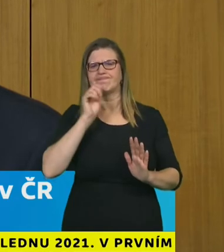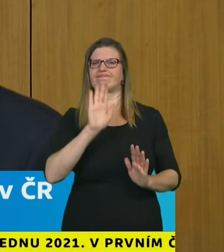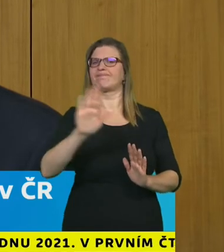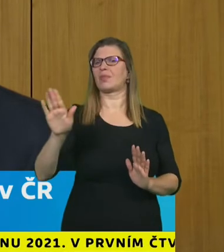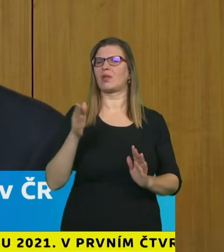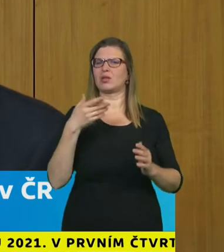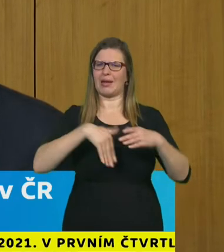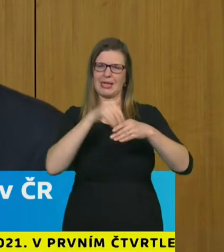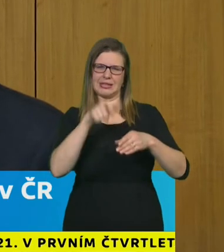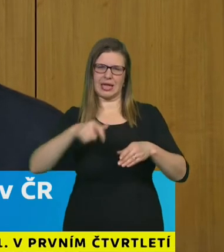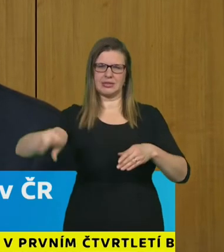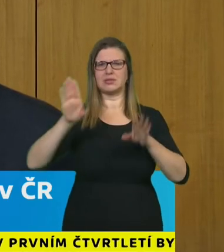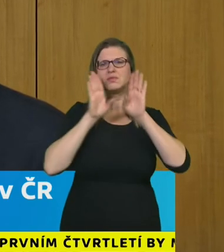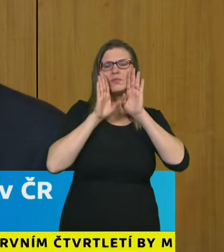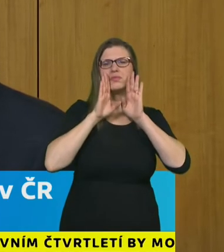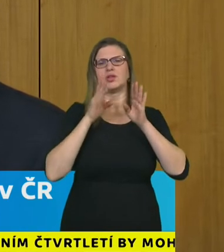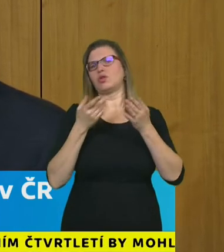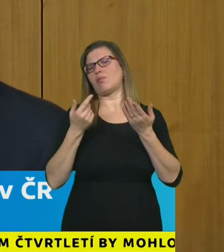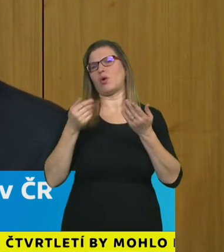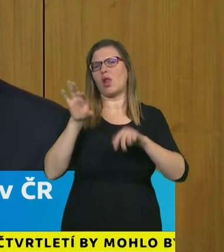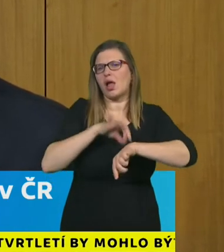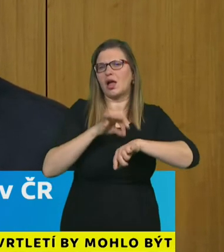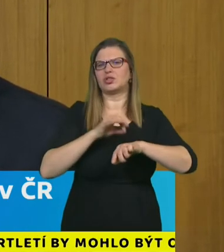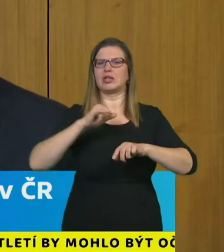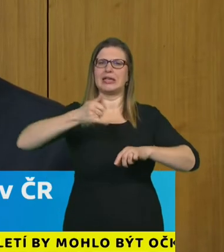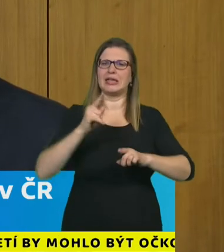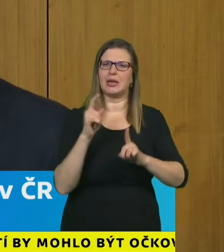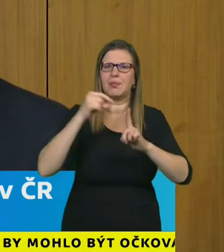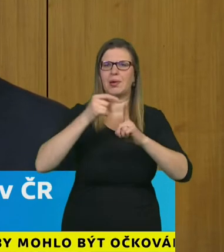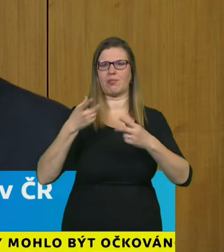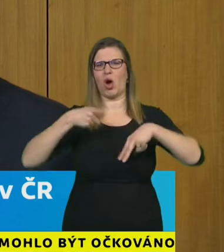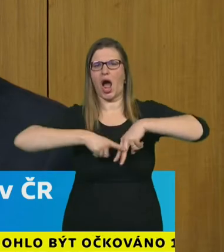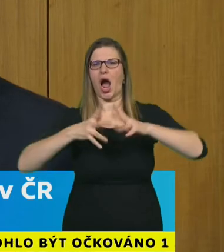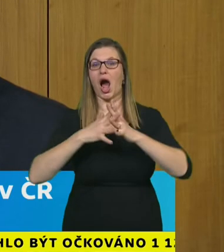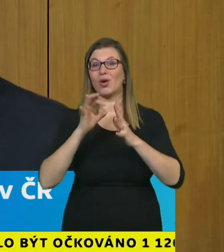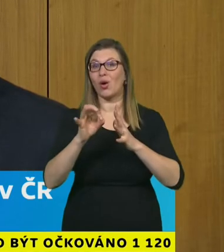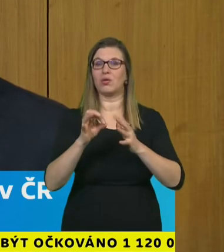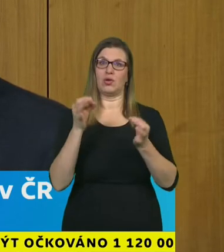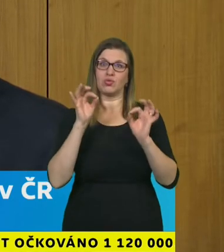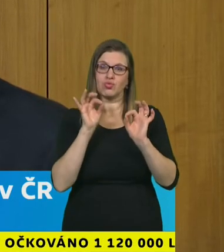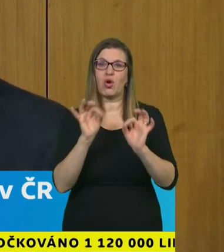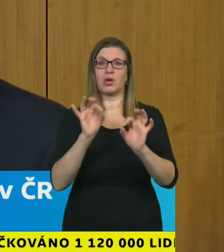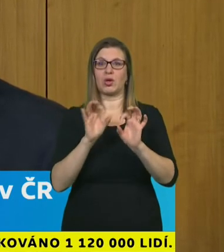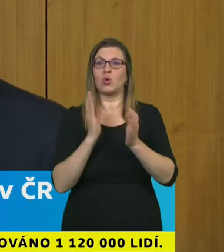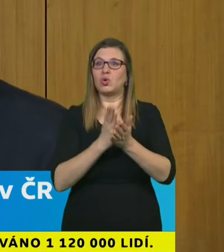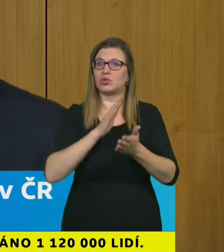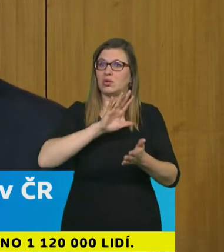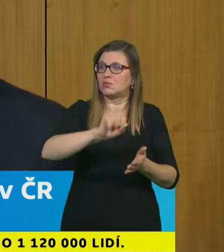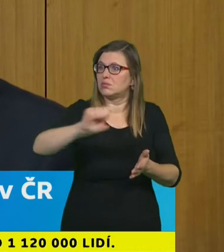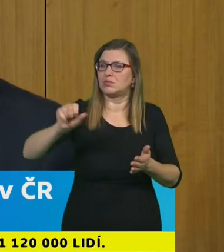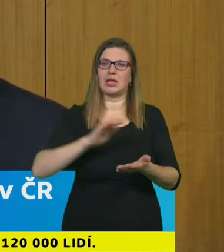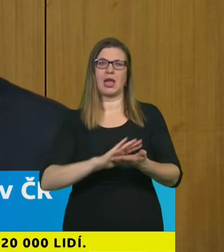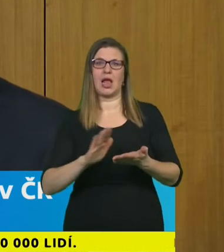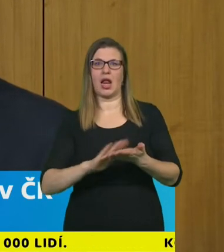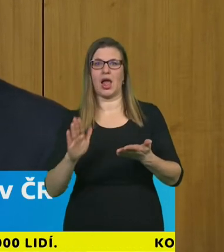péči na jednotkách intenzivní péče a na áro má velice dobrý potenciál eliminovat infekci z těchto zdravotnických zařízení